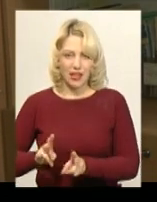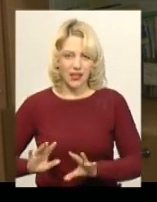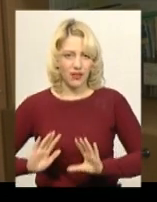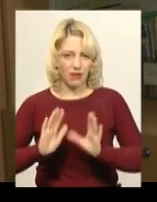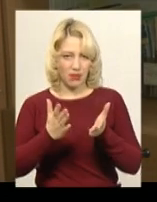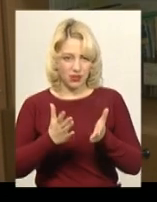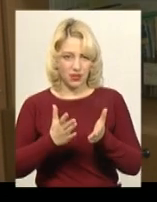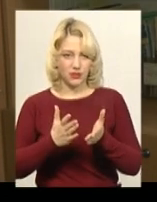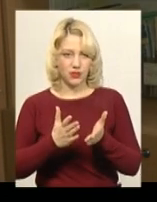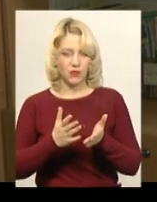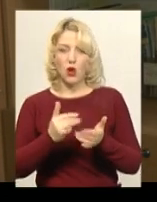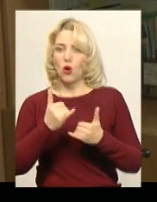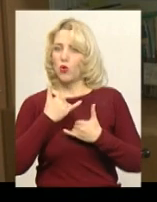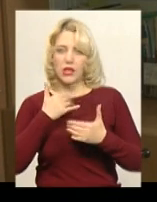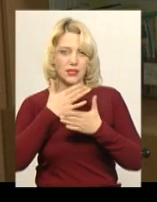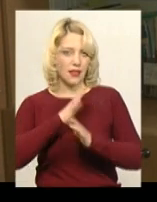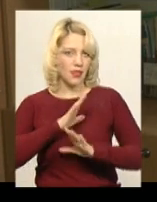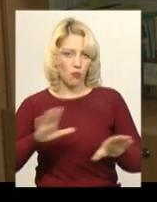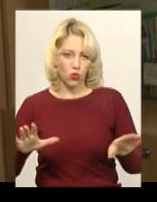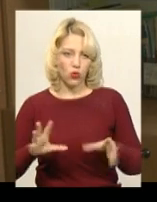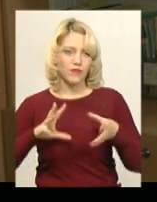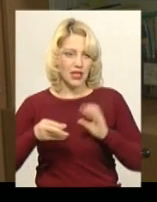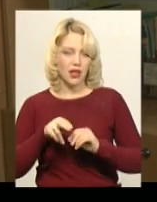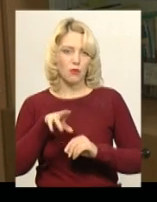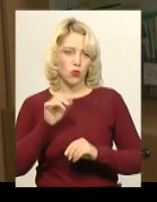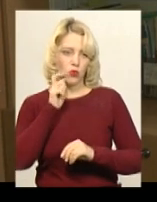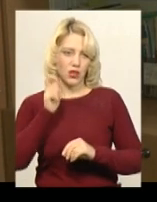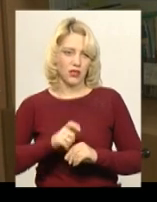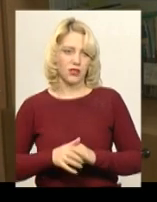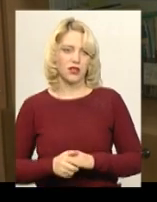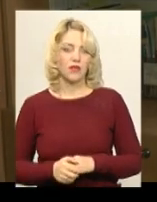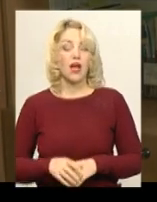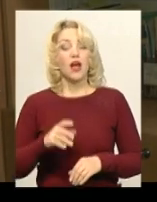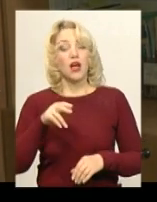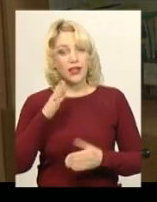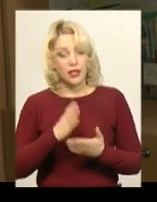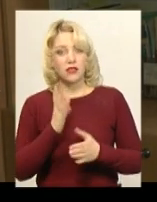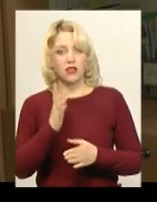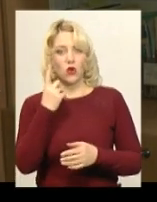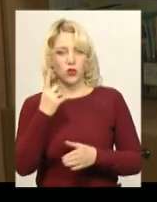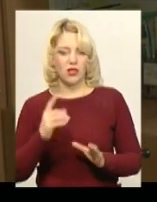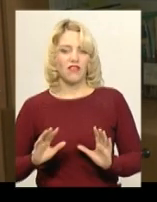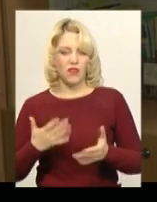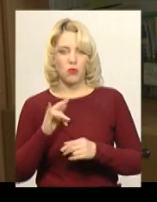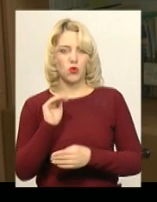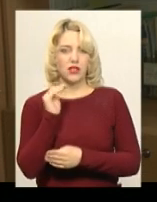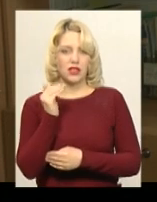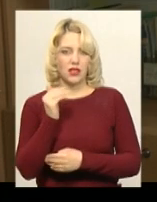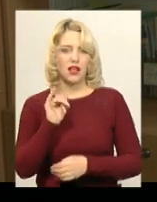летальних випадків у нас не було. Взагалі по Україні є один летальний випадок у дитини з